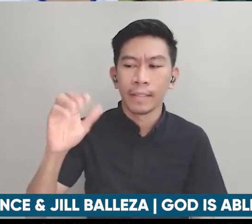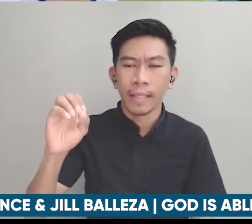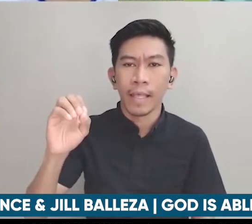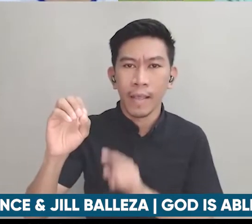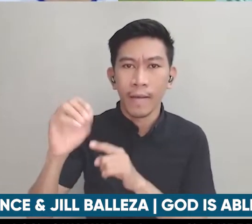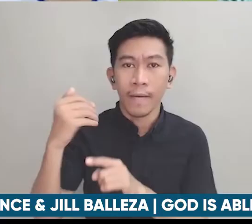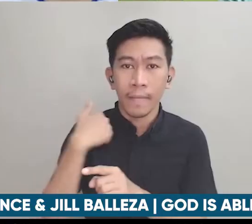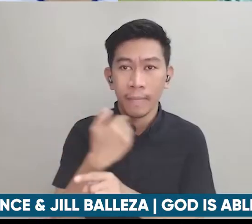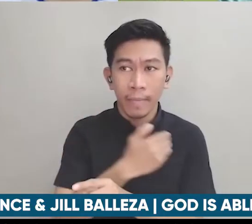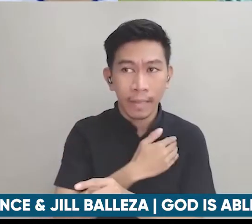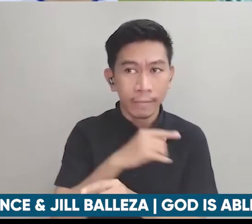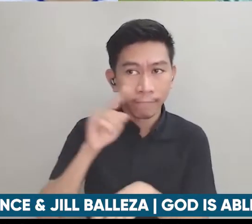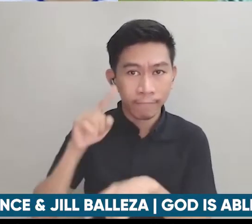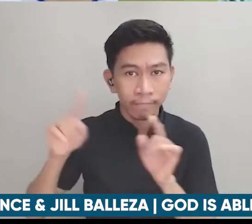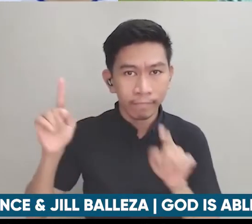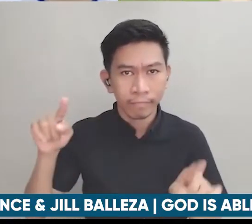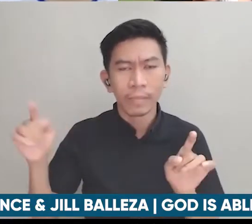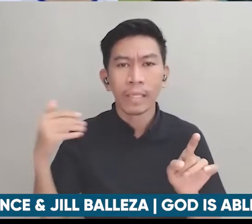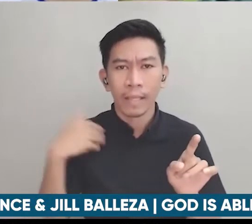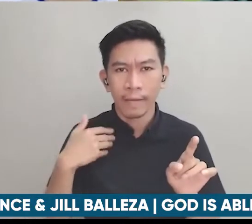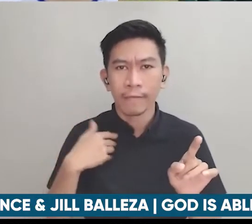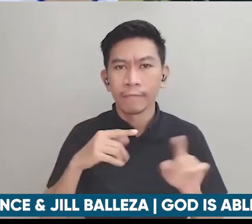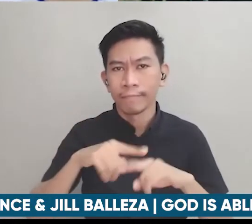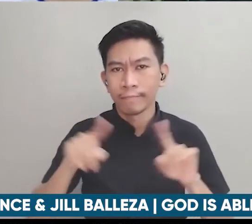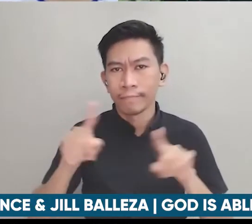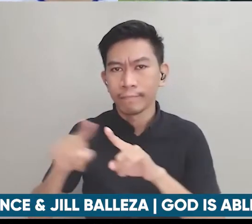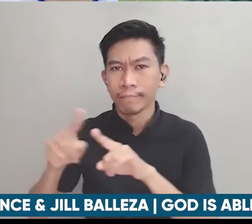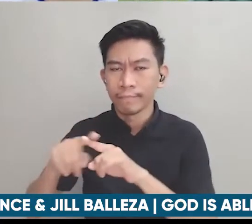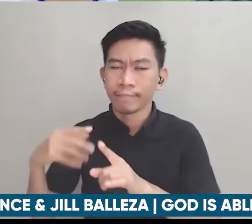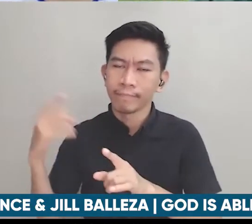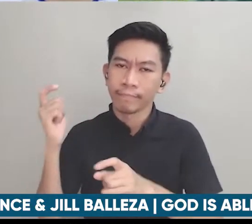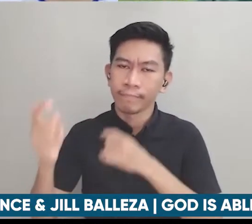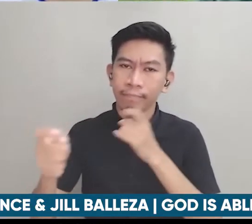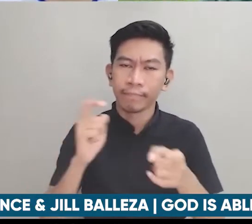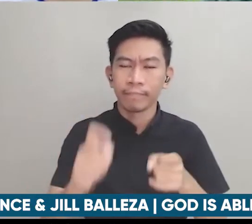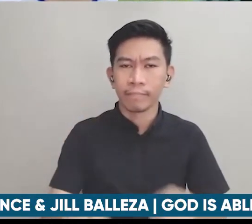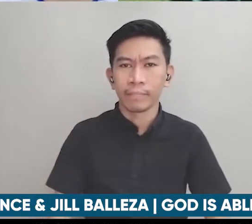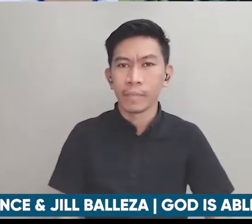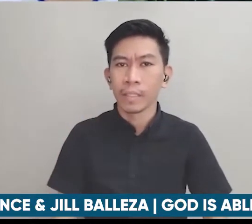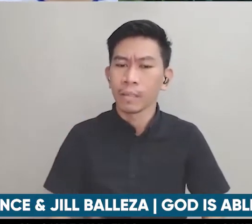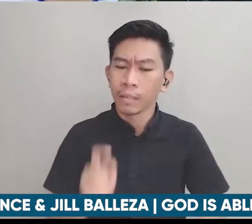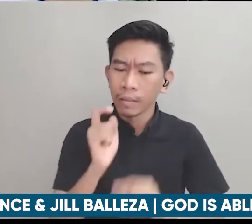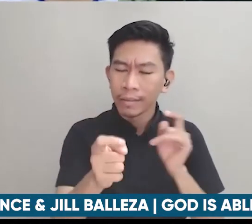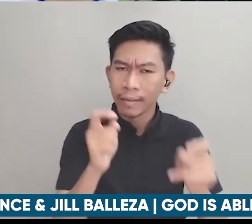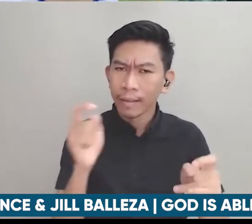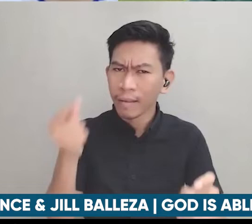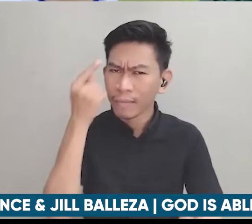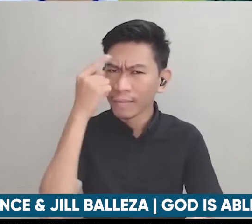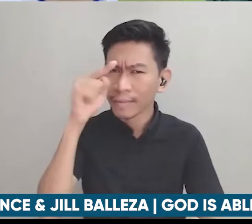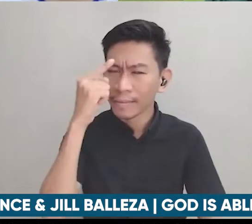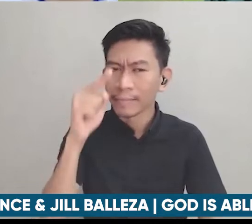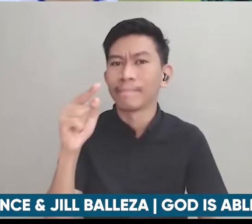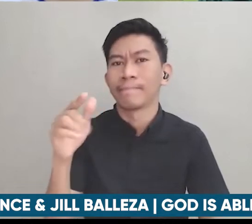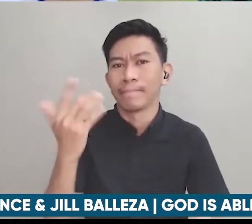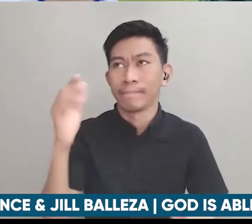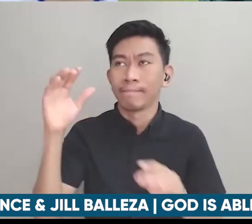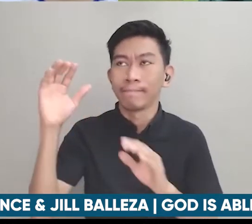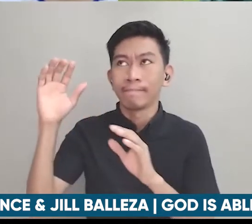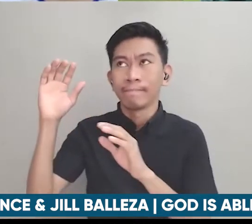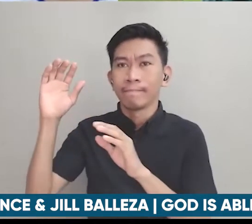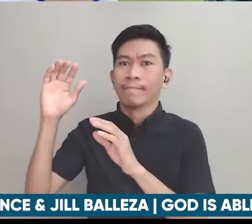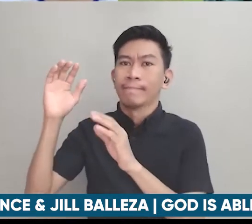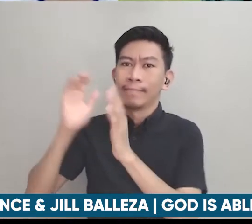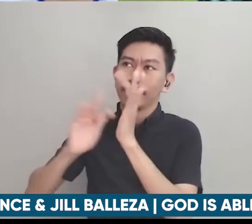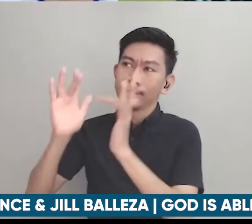so our goal is syempre may share sa kanila yung word and if they have ano na ma